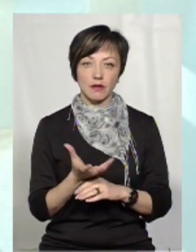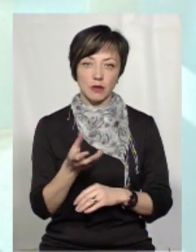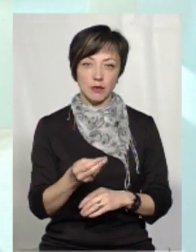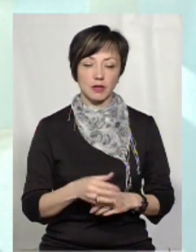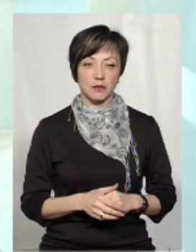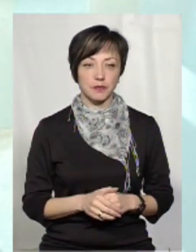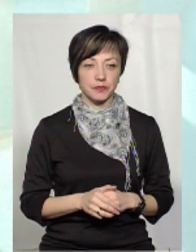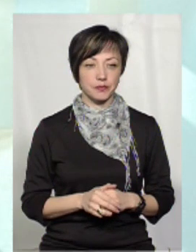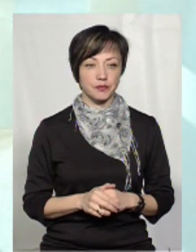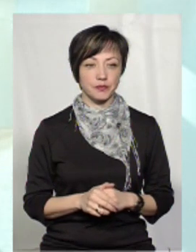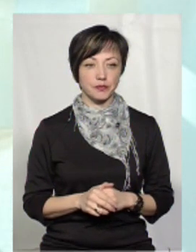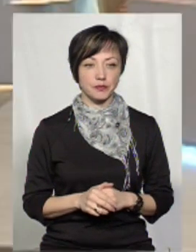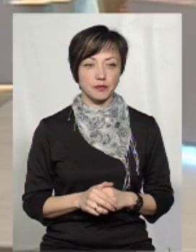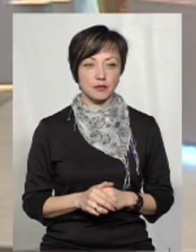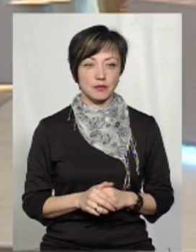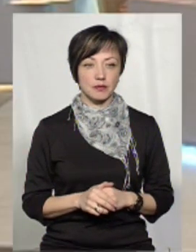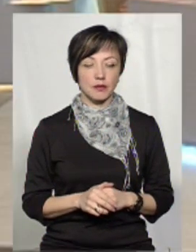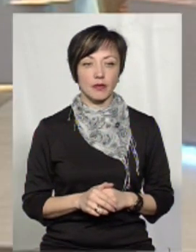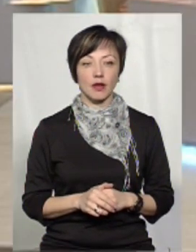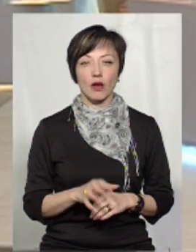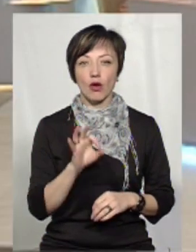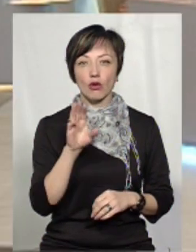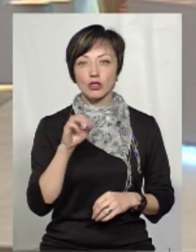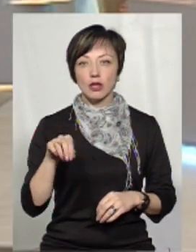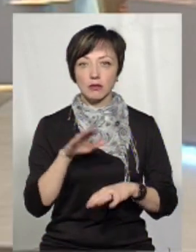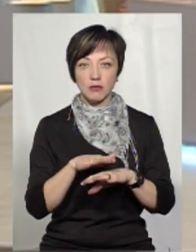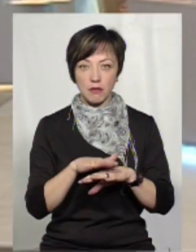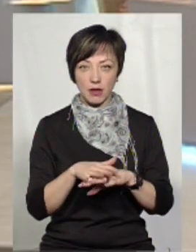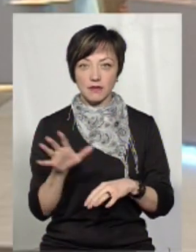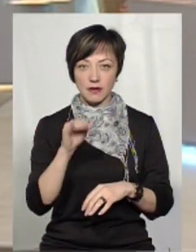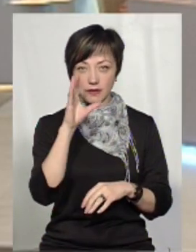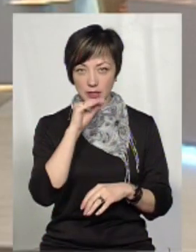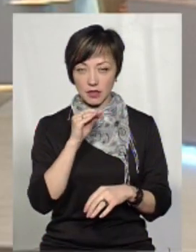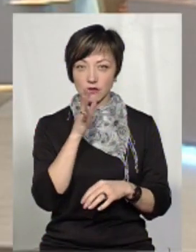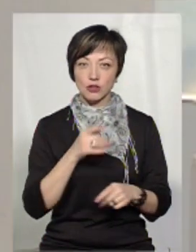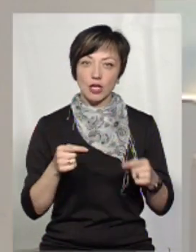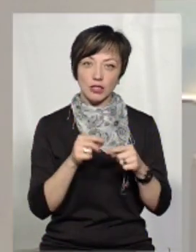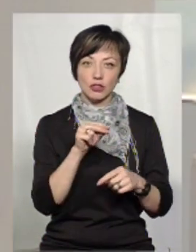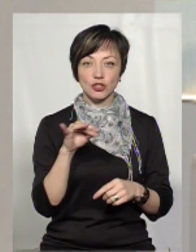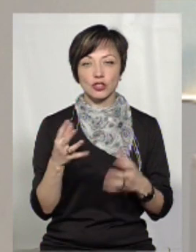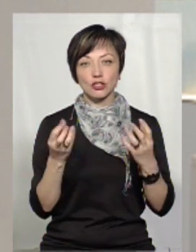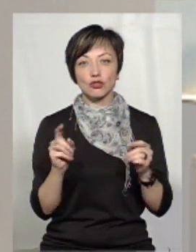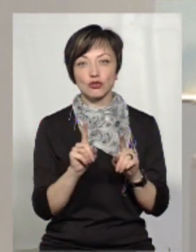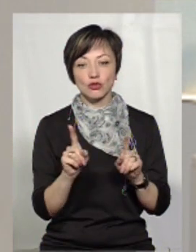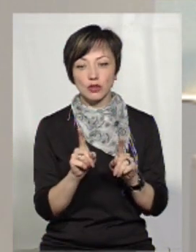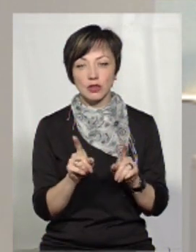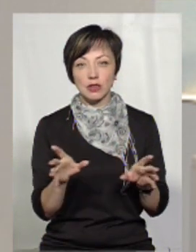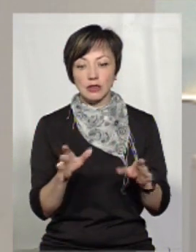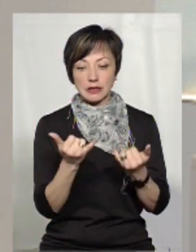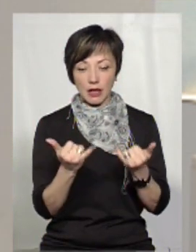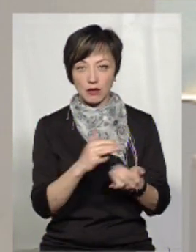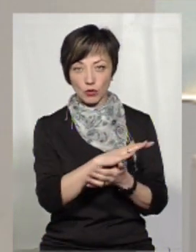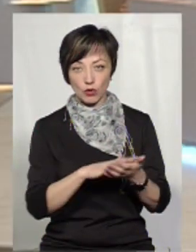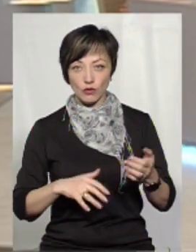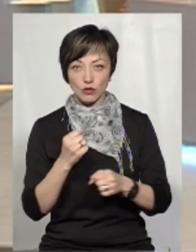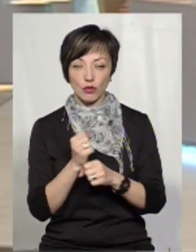розпочатку. Пані Відмило, ви щодо банку так само все встигли вчасно, чи ще щось паралельно дороблюєте до